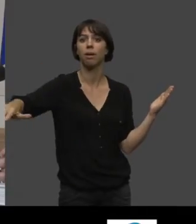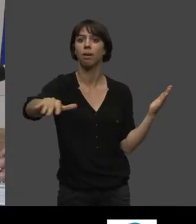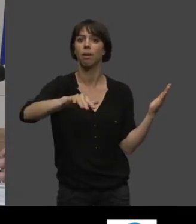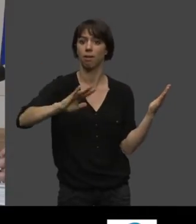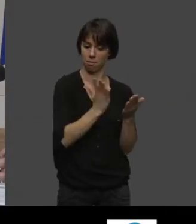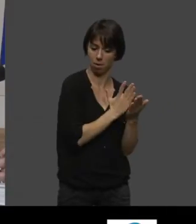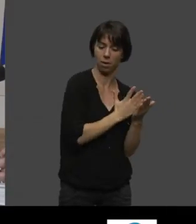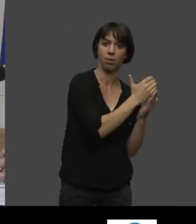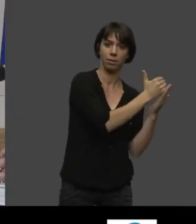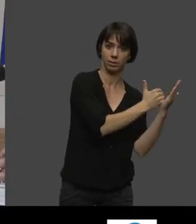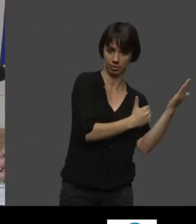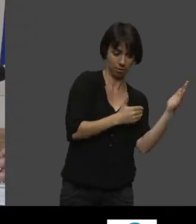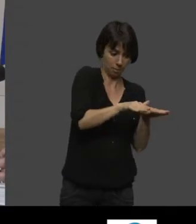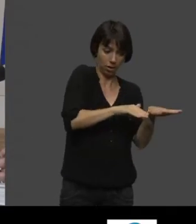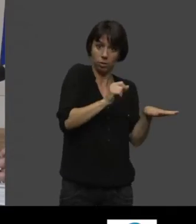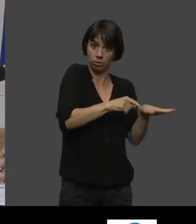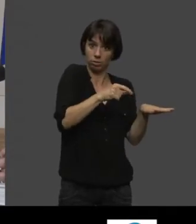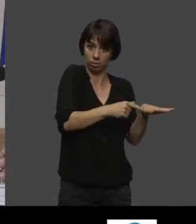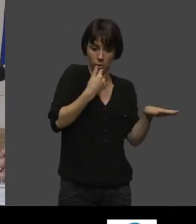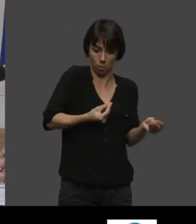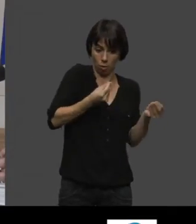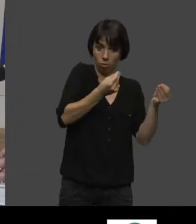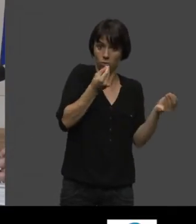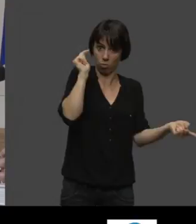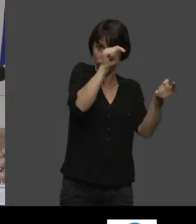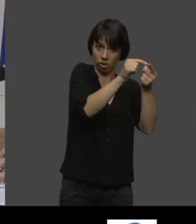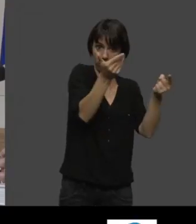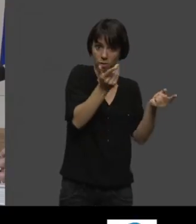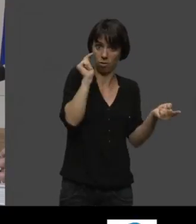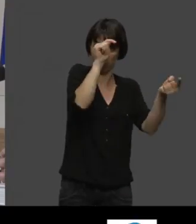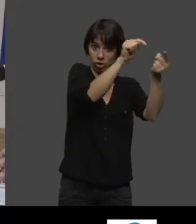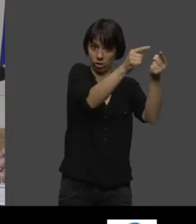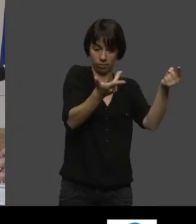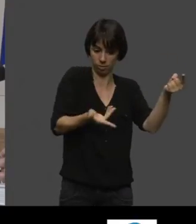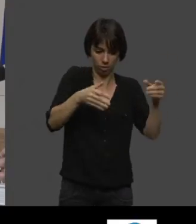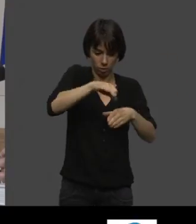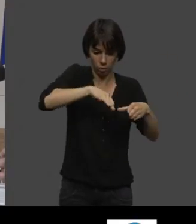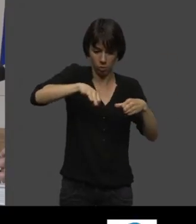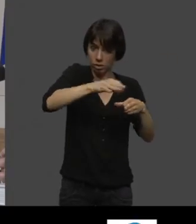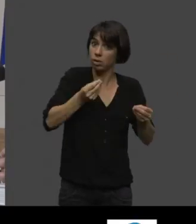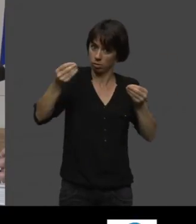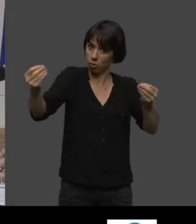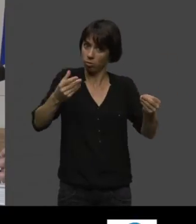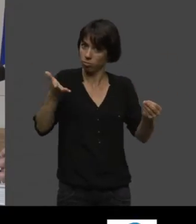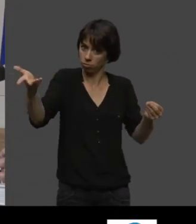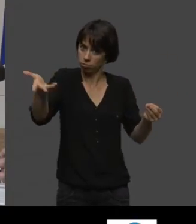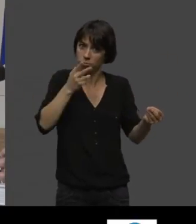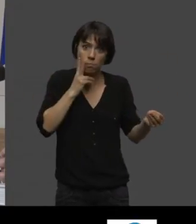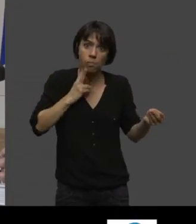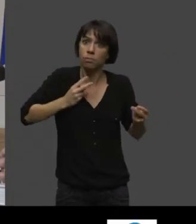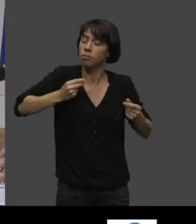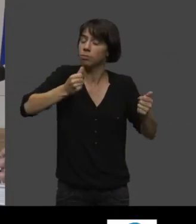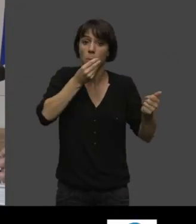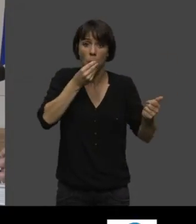justement, parvenir au but qu'on s'est donné, c'est-à-dire faire une cuisine d'appétit succulente,